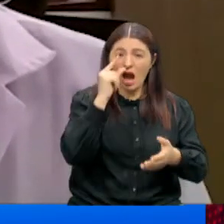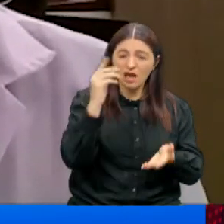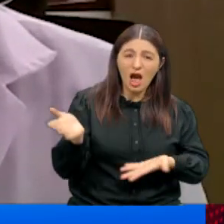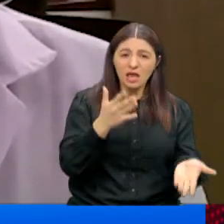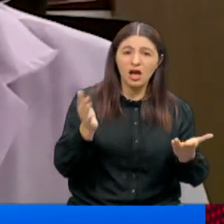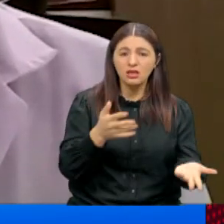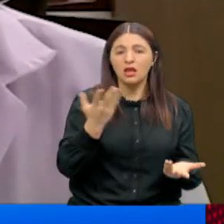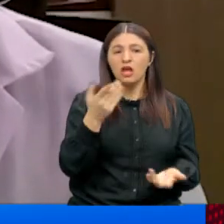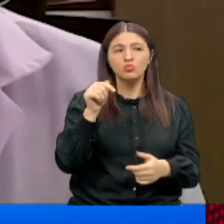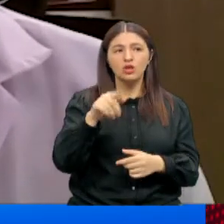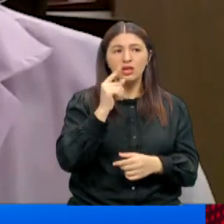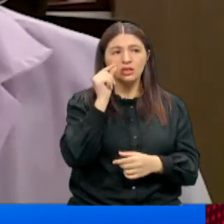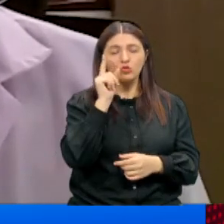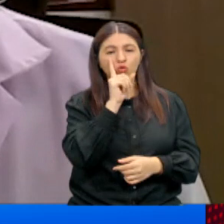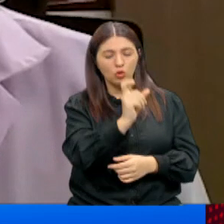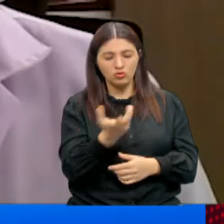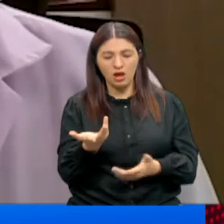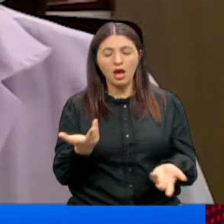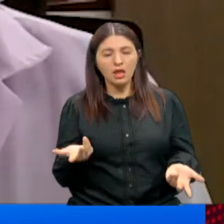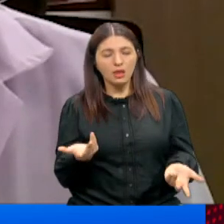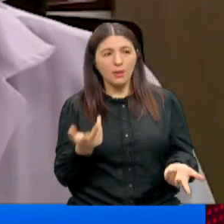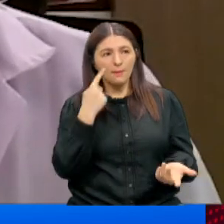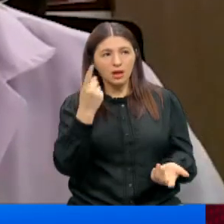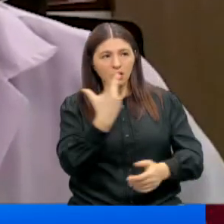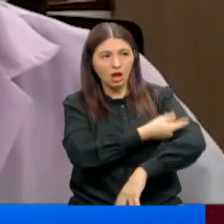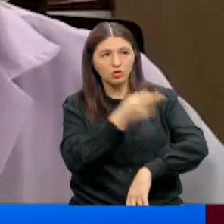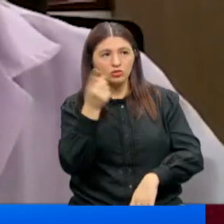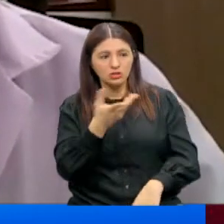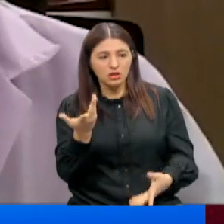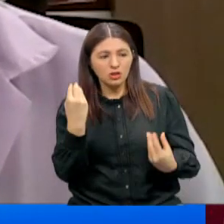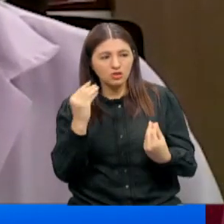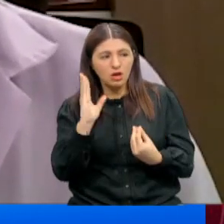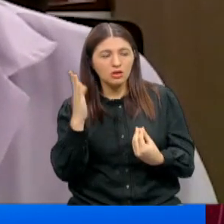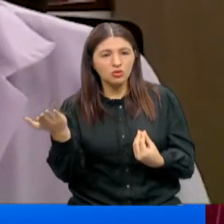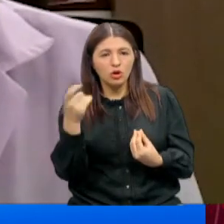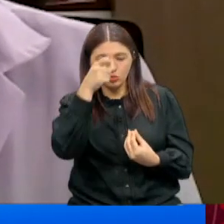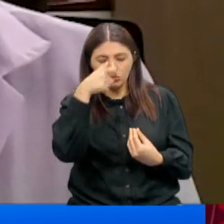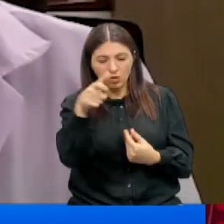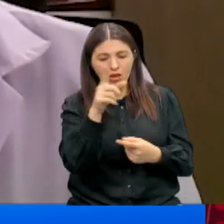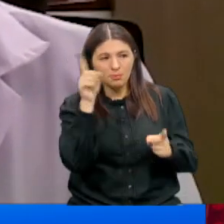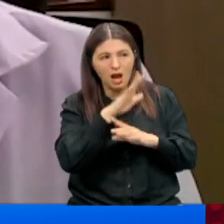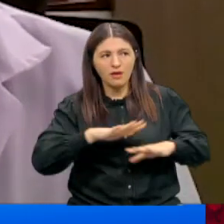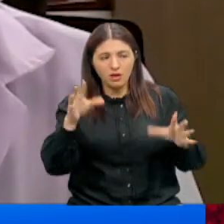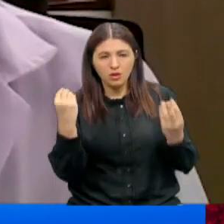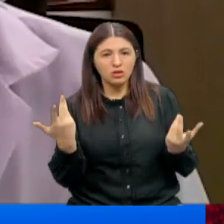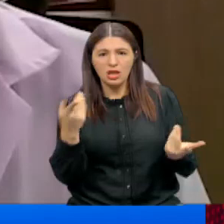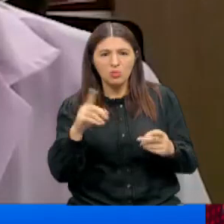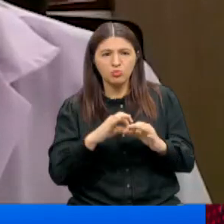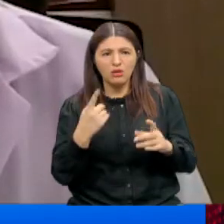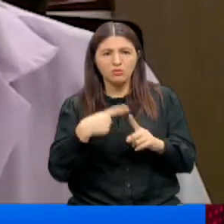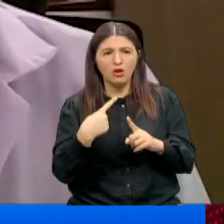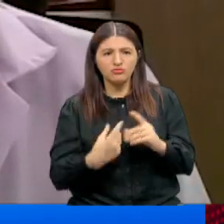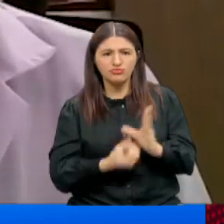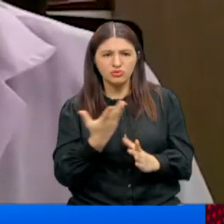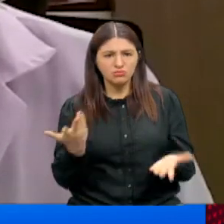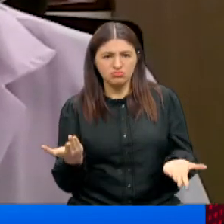Ondan sonra insanlar şunu soruyorlar. Eee tamam bakın aşılama oranları ne kadar güzel gidiyor. Ülkede mas mavi oldu. Niye bu kadar çok